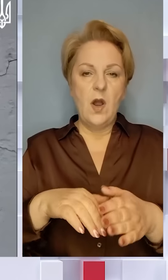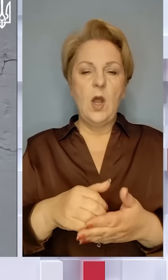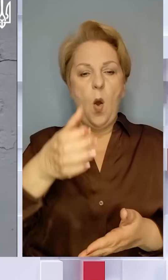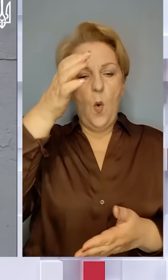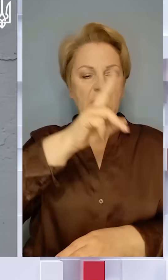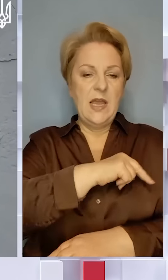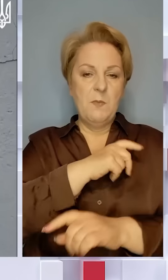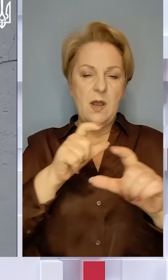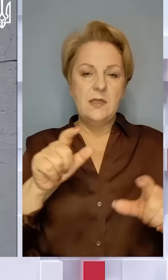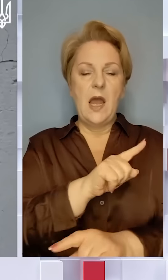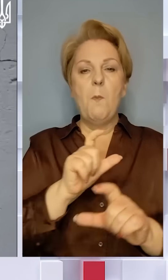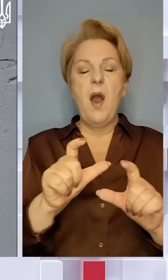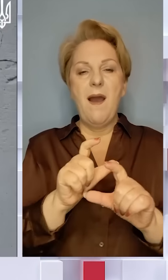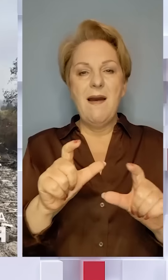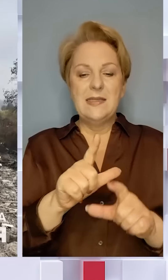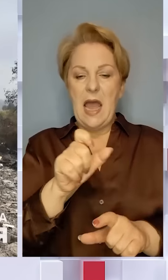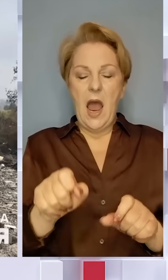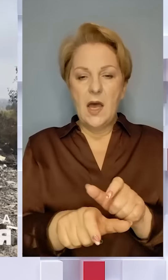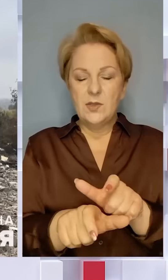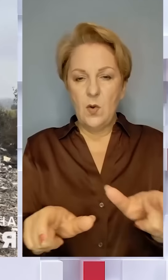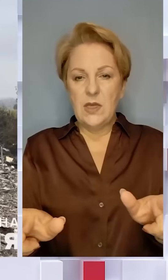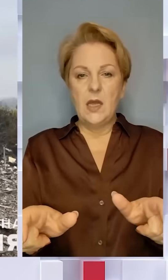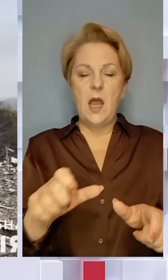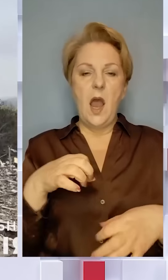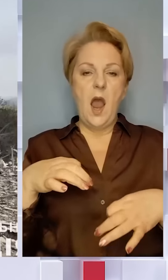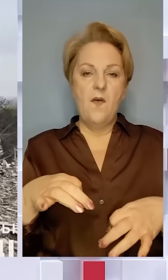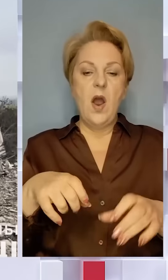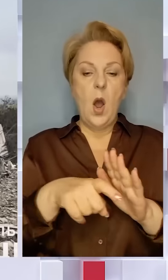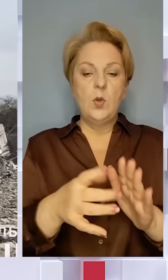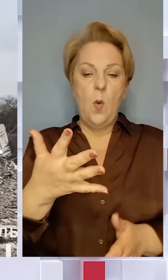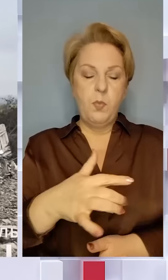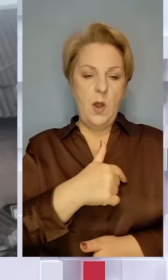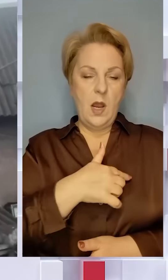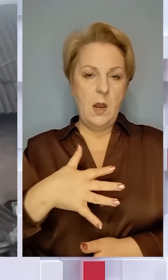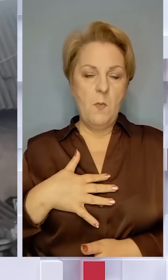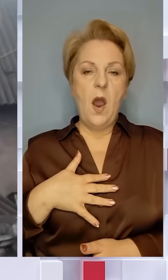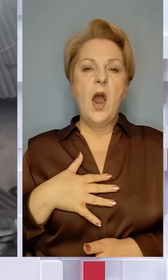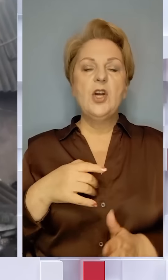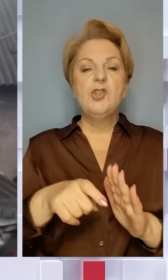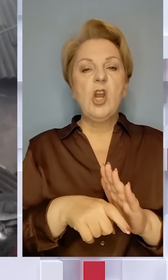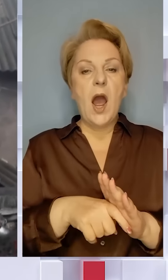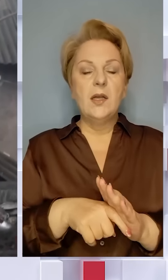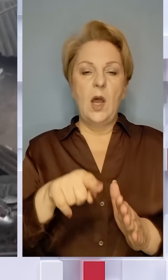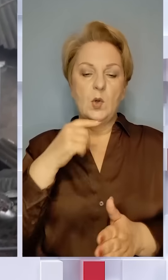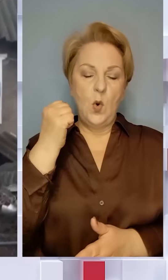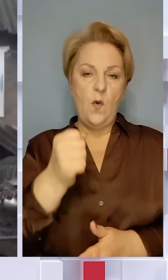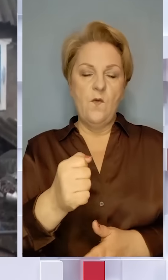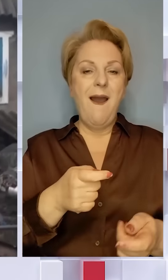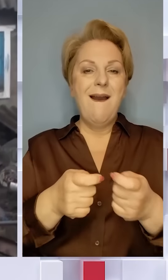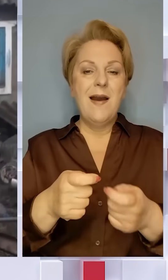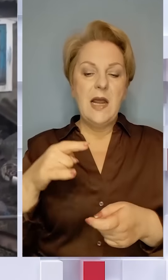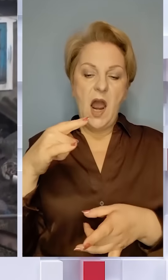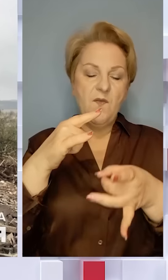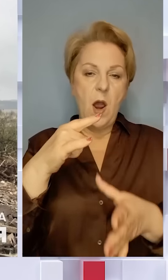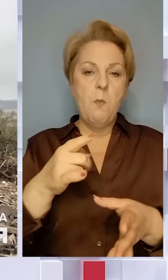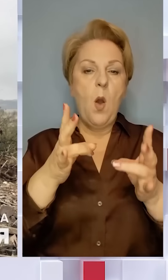заклади, магазин газогін та авто. На Донеччині п'ятеро поранених по Шахтарському росіяни вдарили керованою авіабомбою,